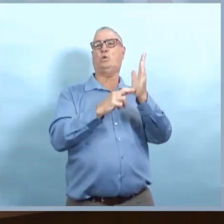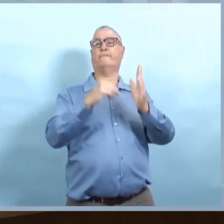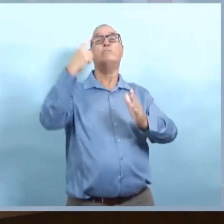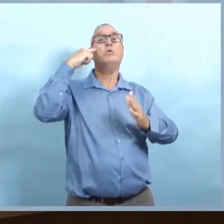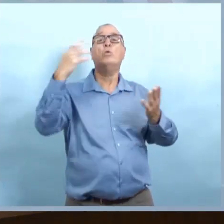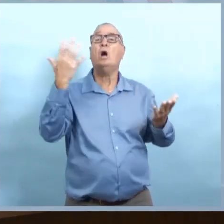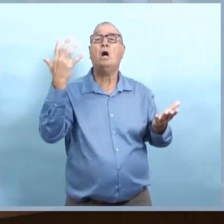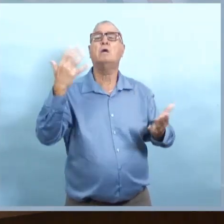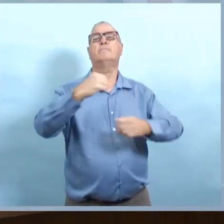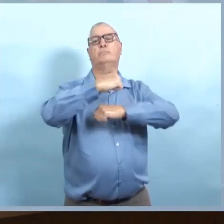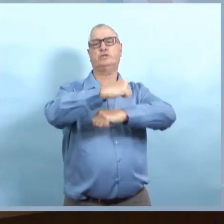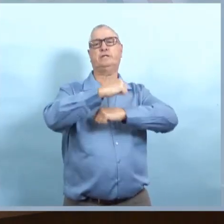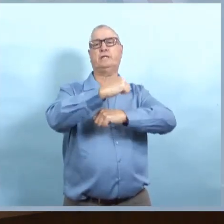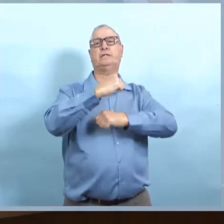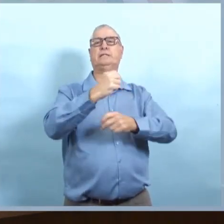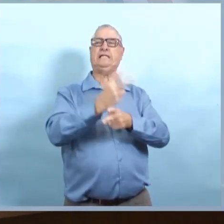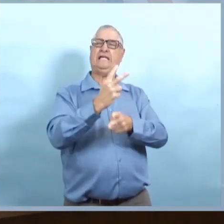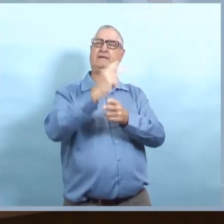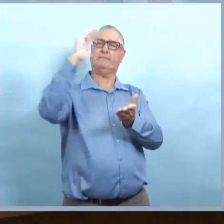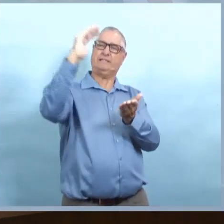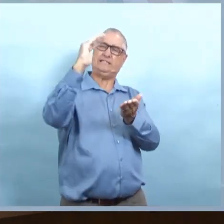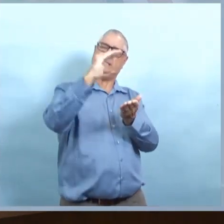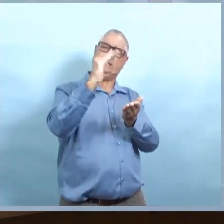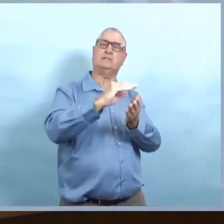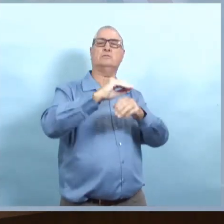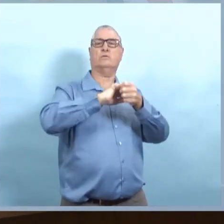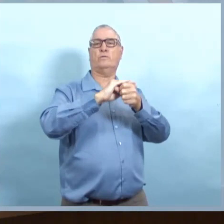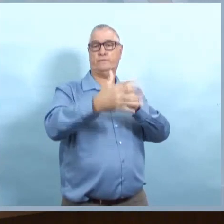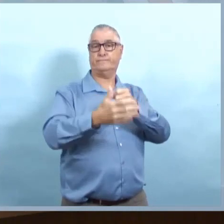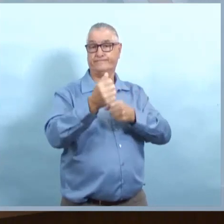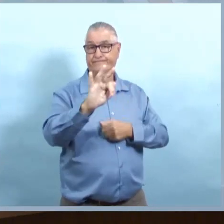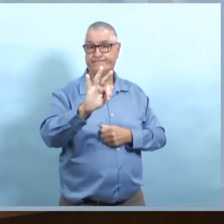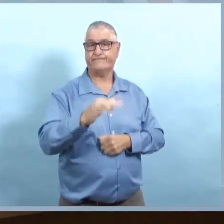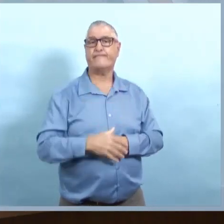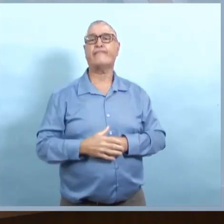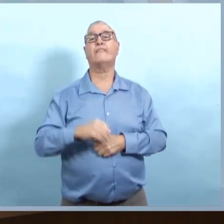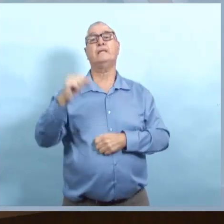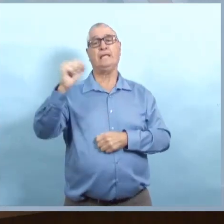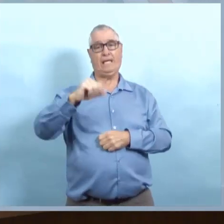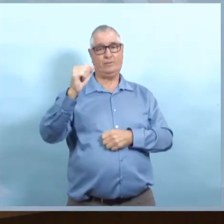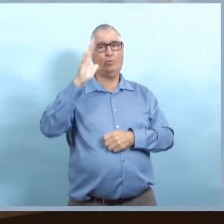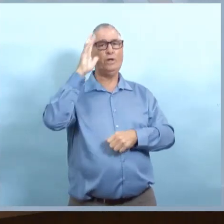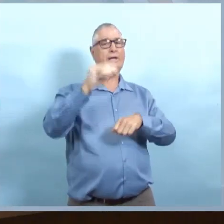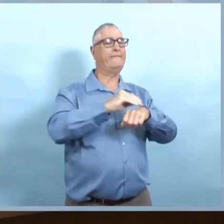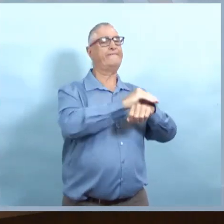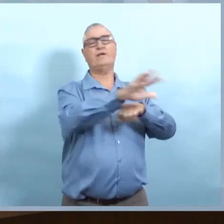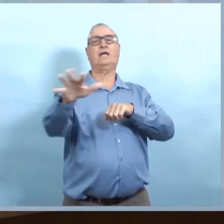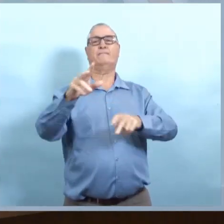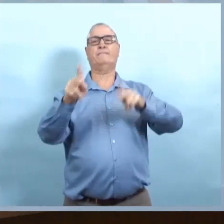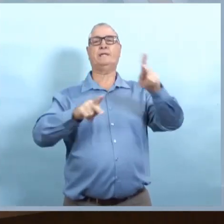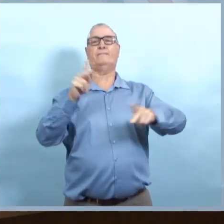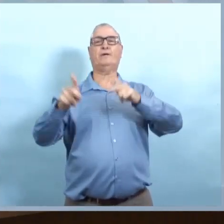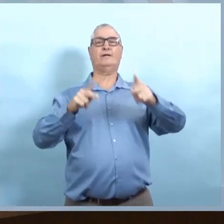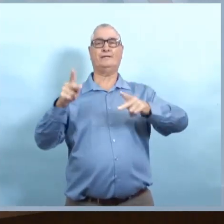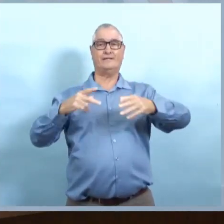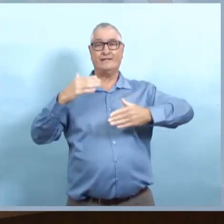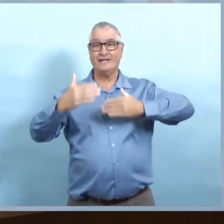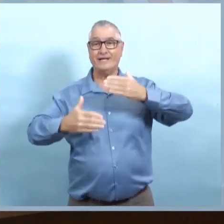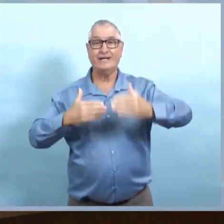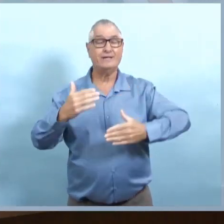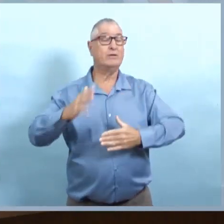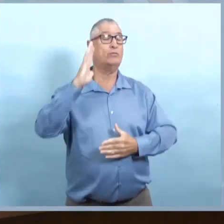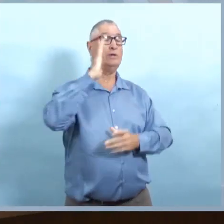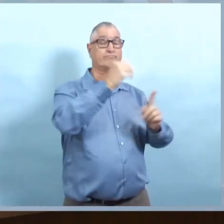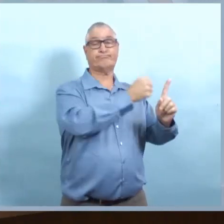Et oui, je crois que ça a été difficile dès le début. Mais ces mesures sont là pour réduire les répercussions au niveau